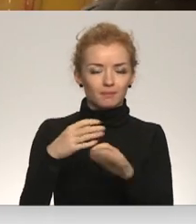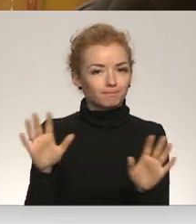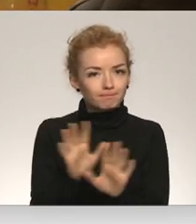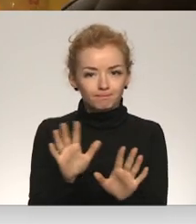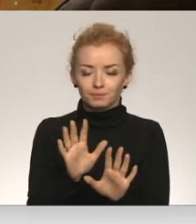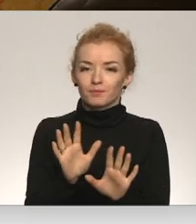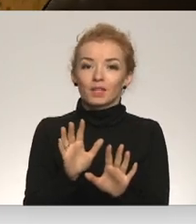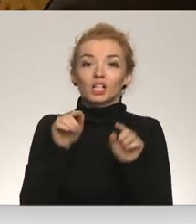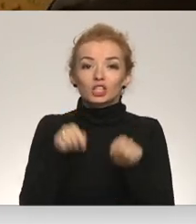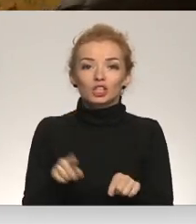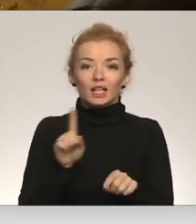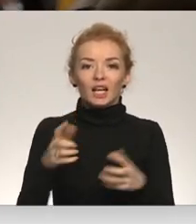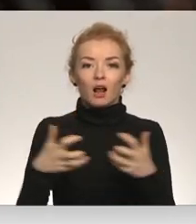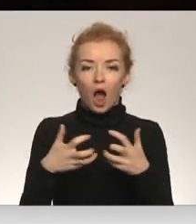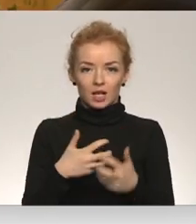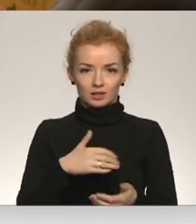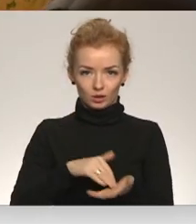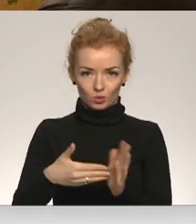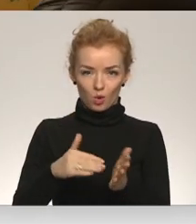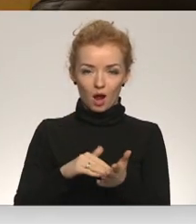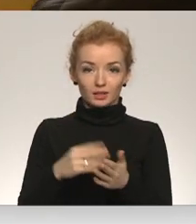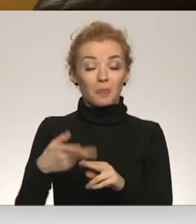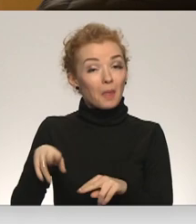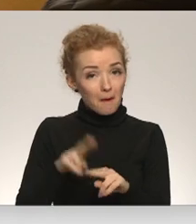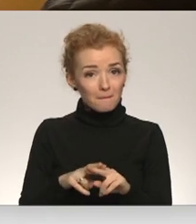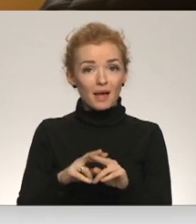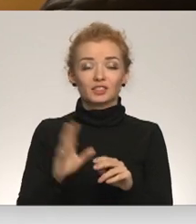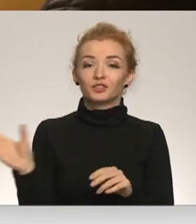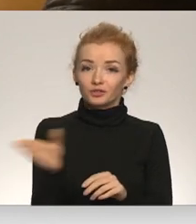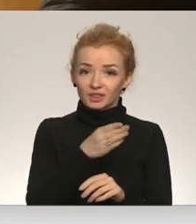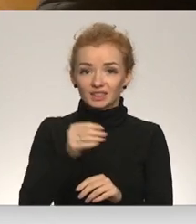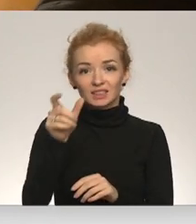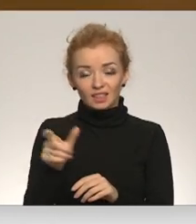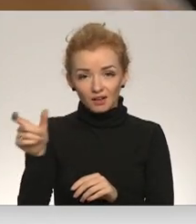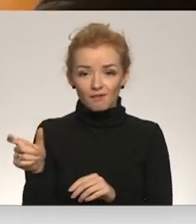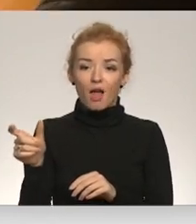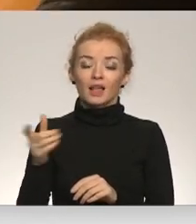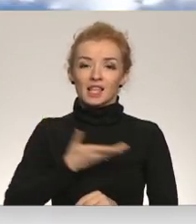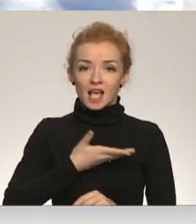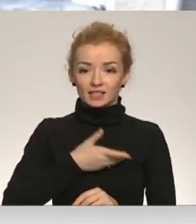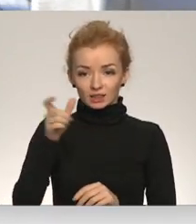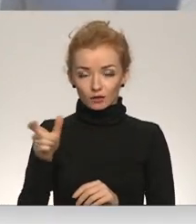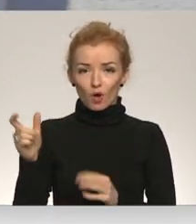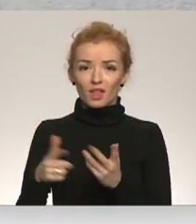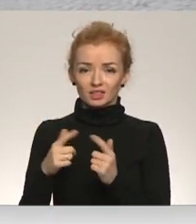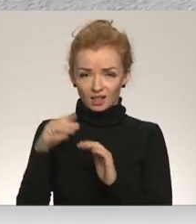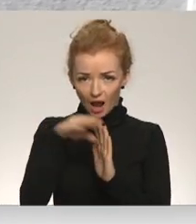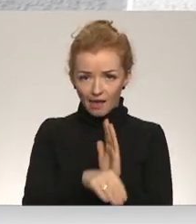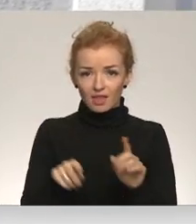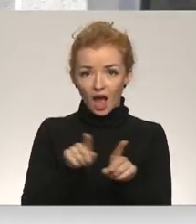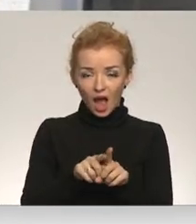palīdzību. Šī ir kara situācija, un tādēļ visi cilvēki, visi civilie iedzīvotāji, tā ir skaitā arī